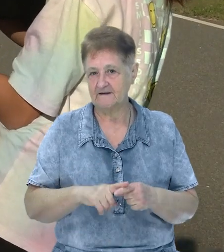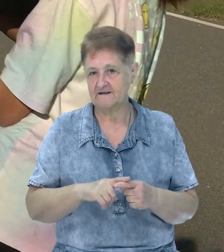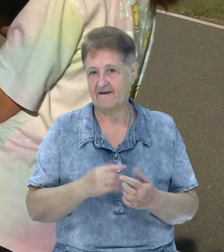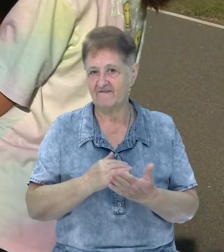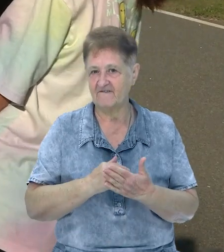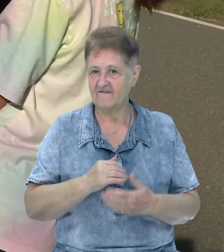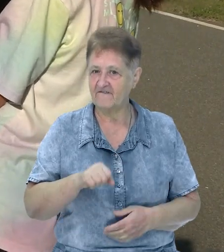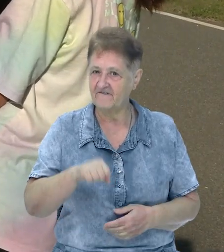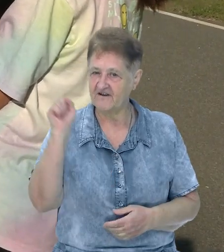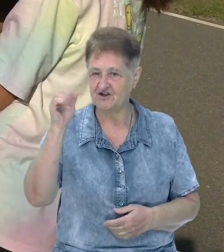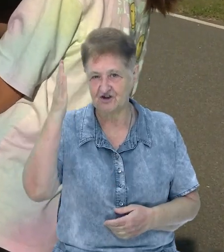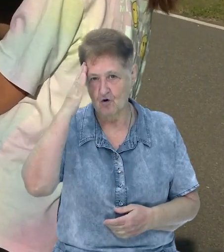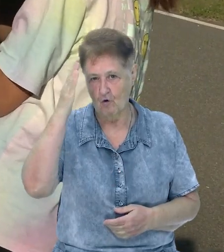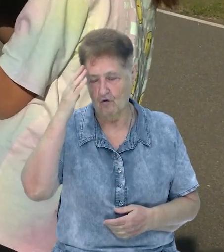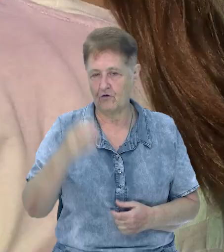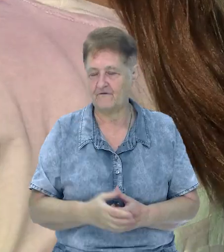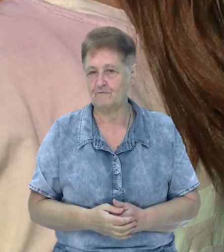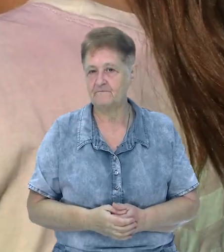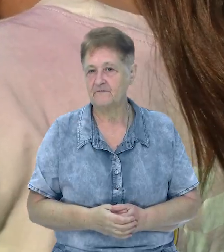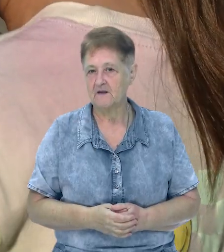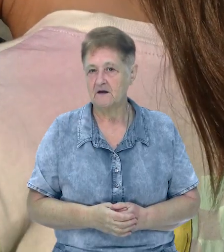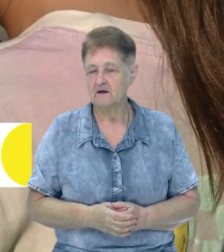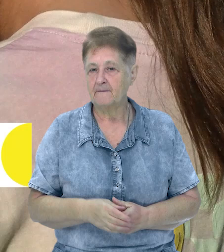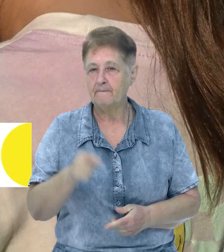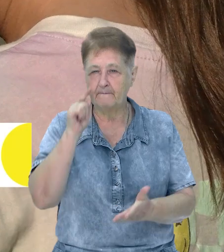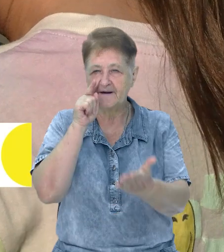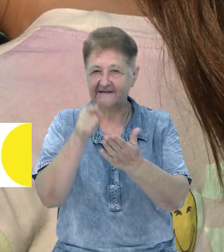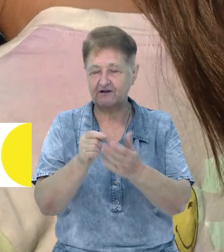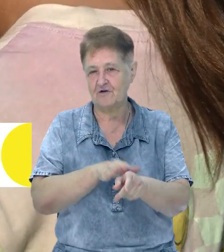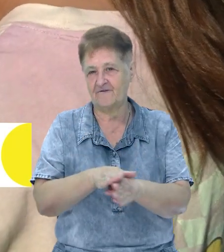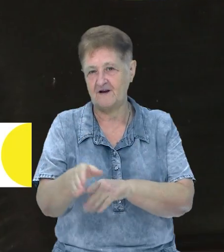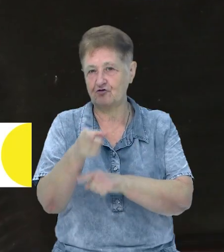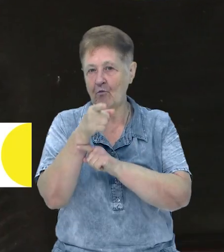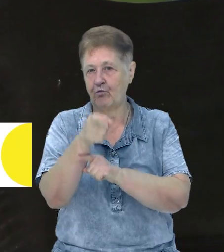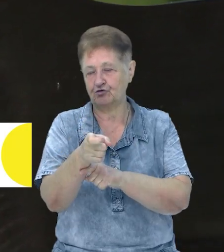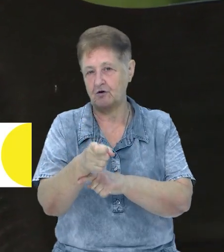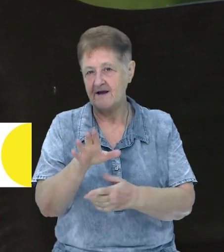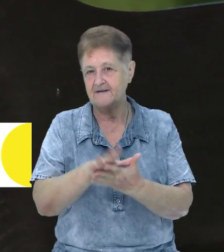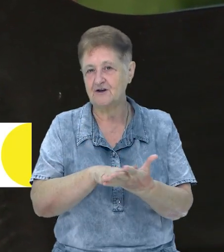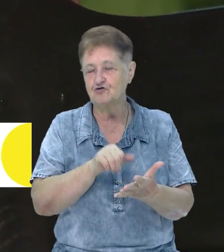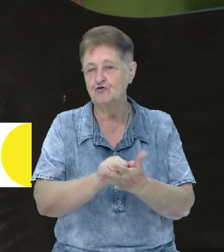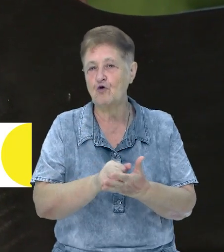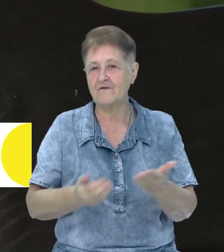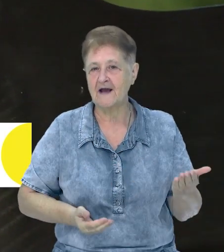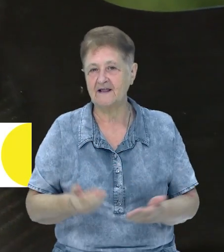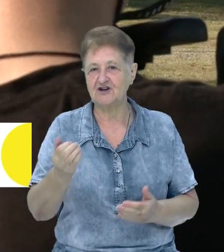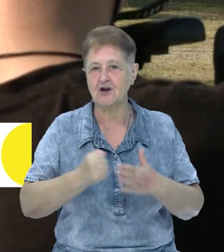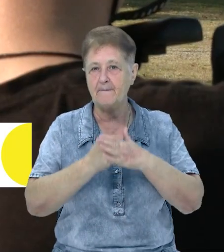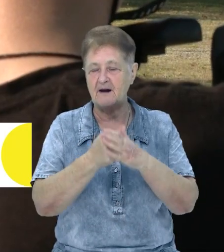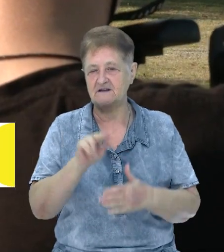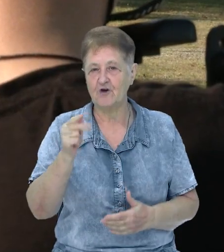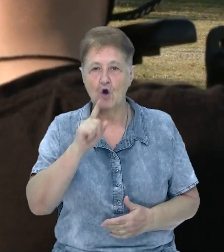здійснюють постріли. На зруйнованій росіянами лижній базі у